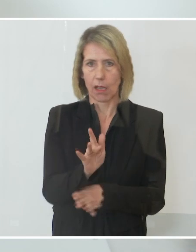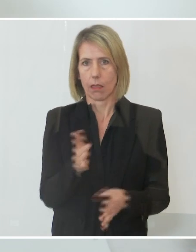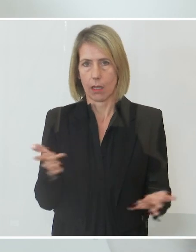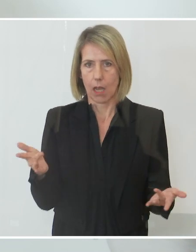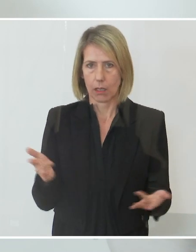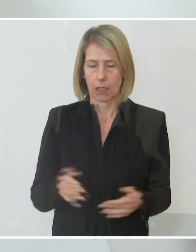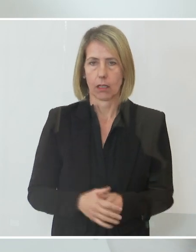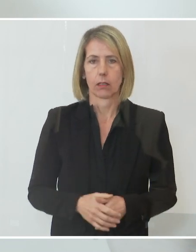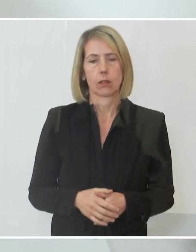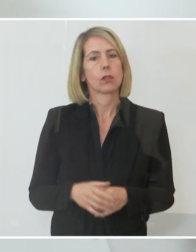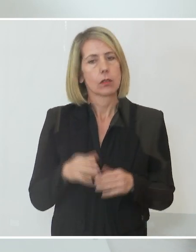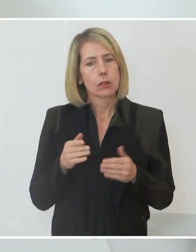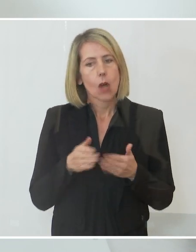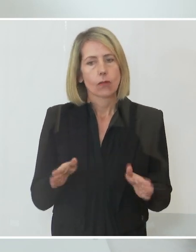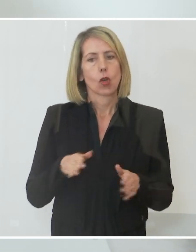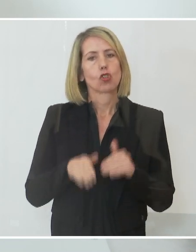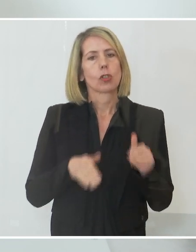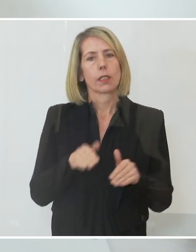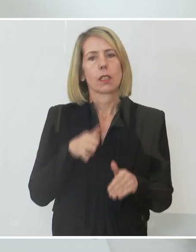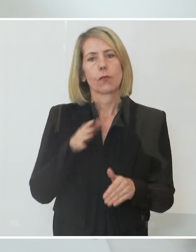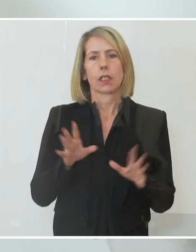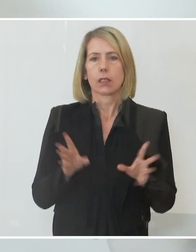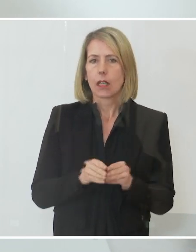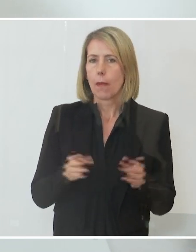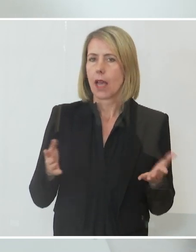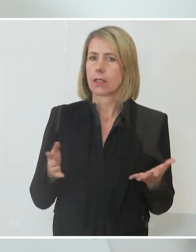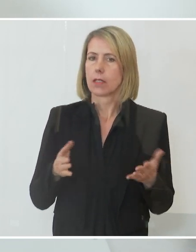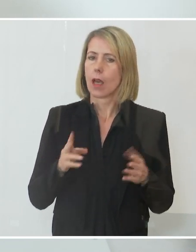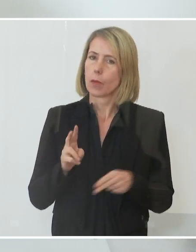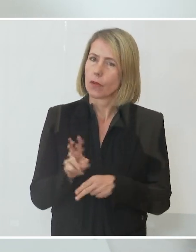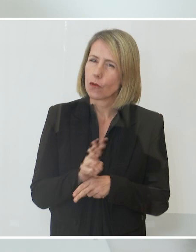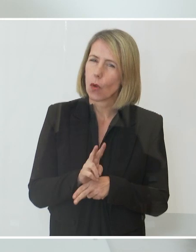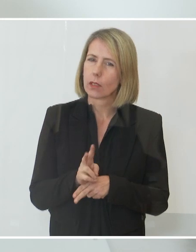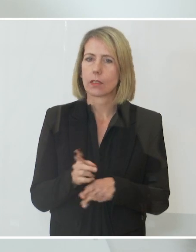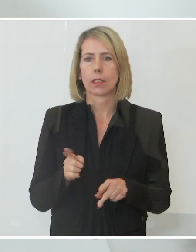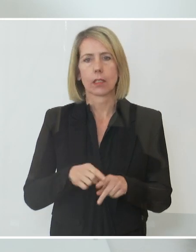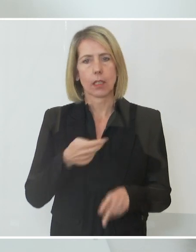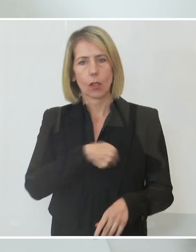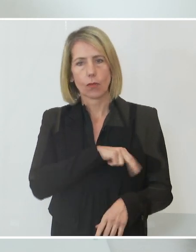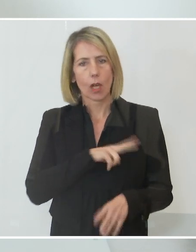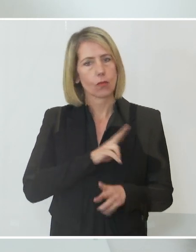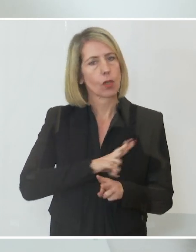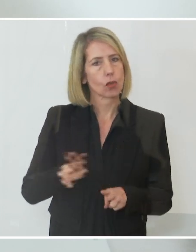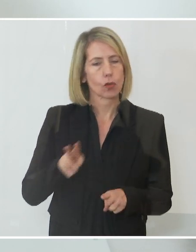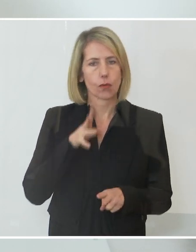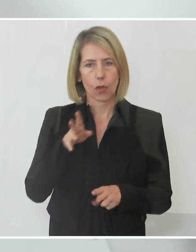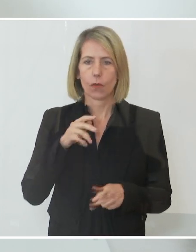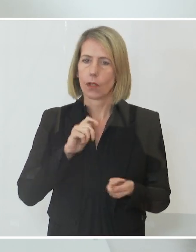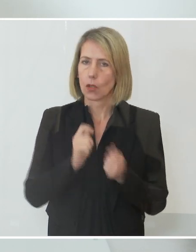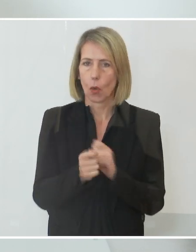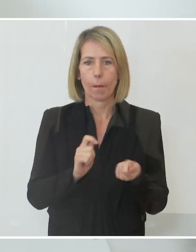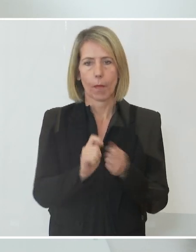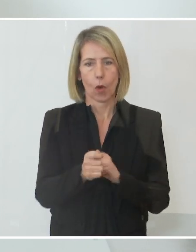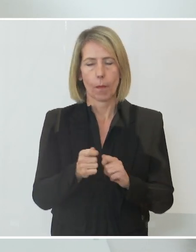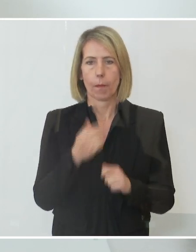Wir werden die Öffnungsschritte jetzt gemeinsam behutsam und verantwortungsvoll machen. Ich möchte